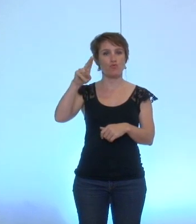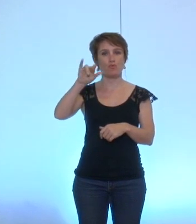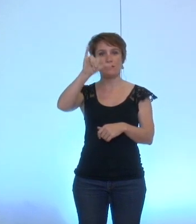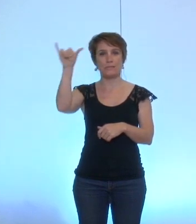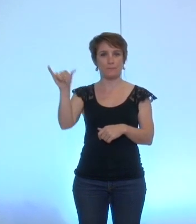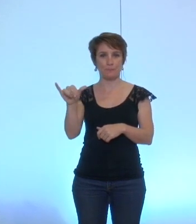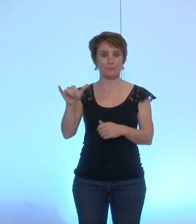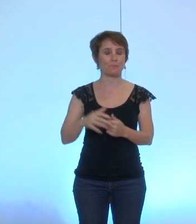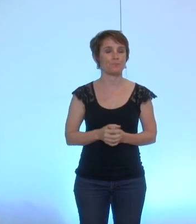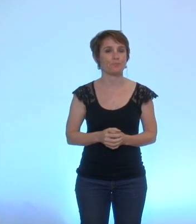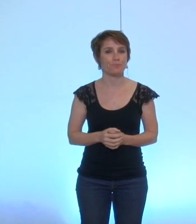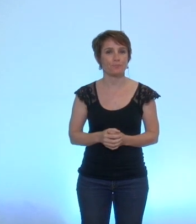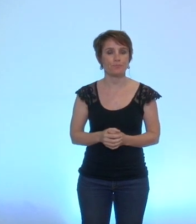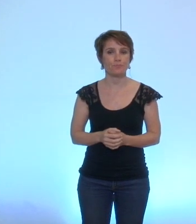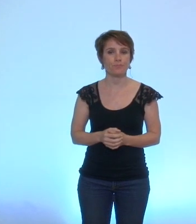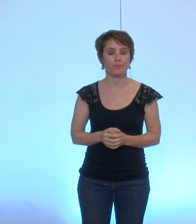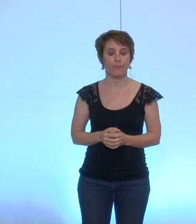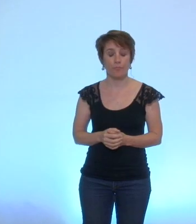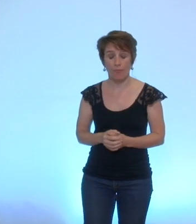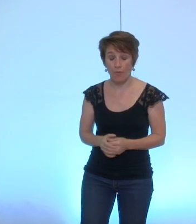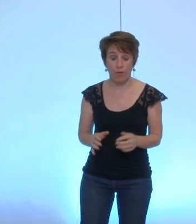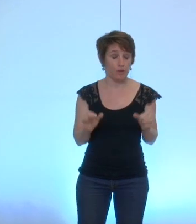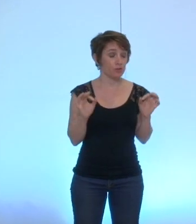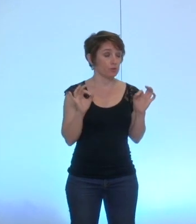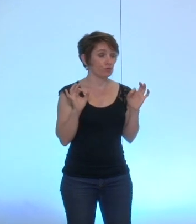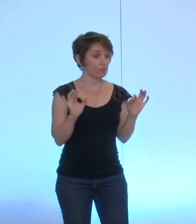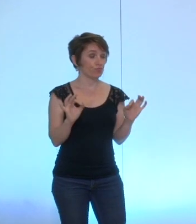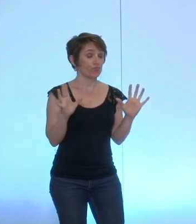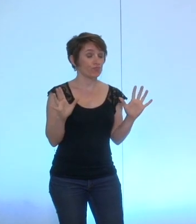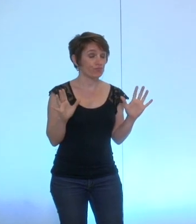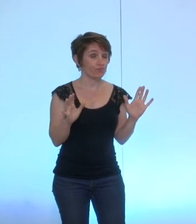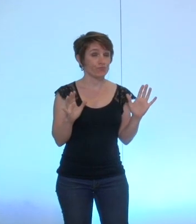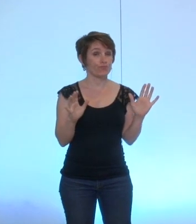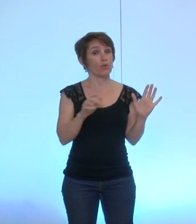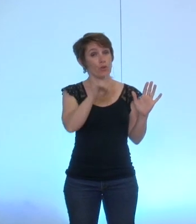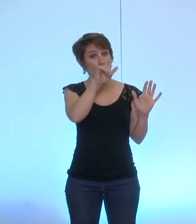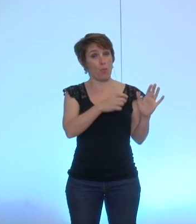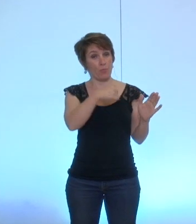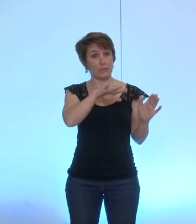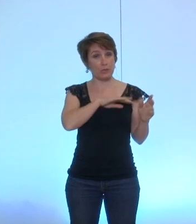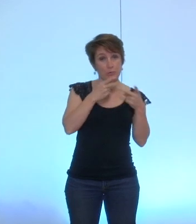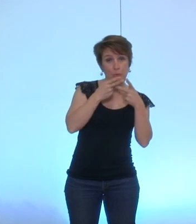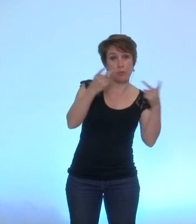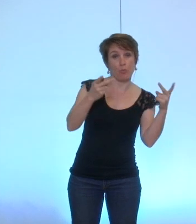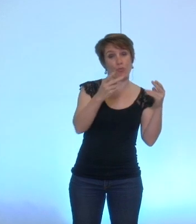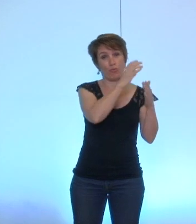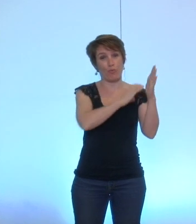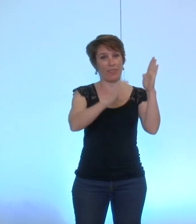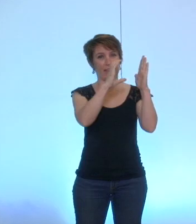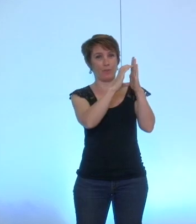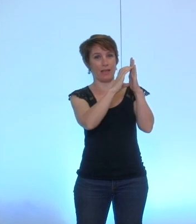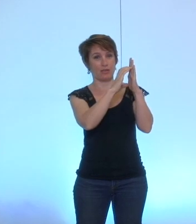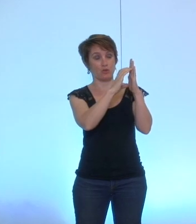Il est assez révélateur que le rapporteur de la délibération, cherchant à souligner les